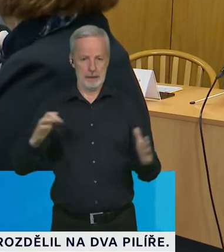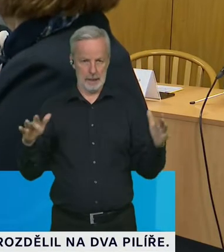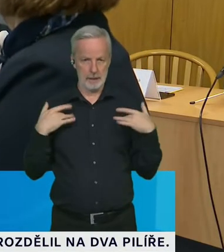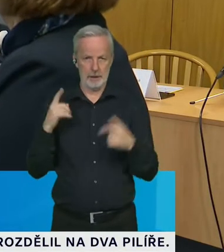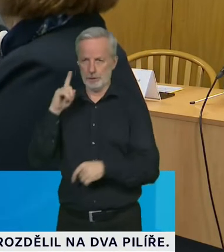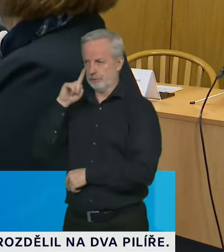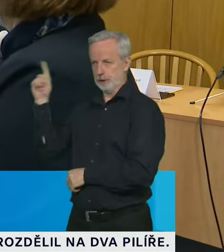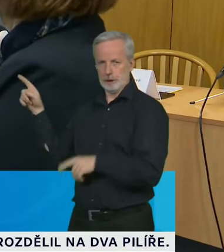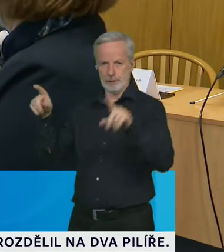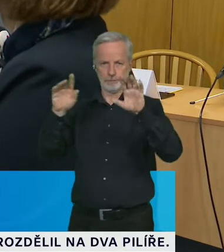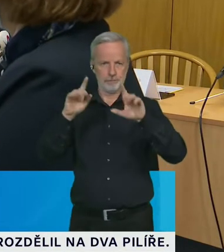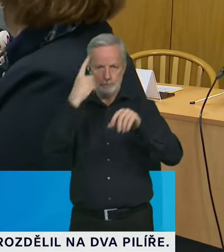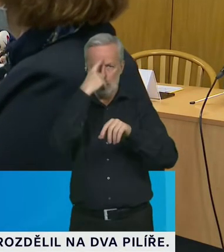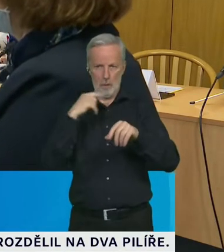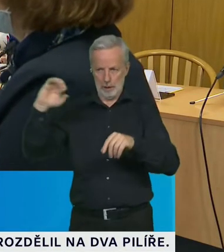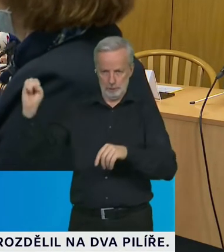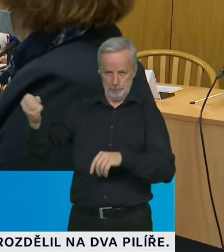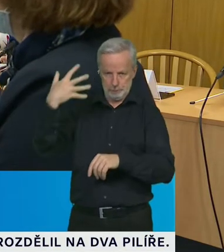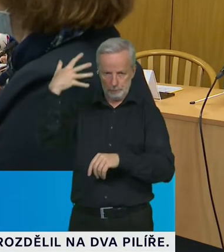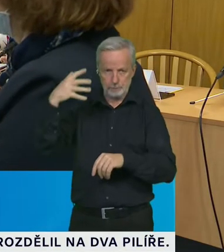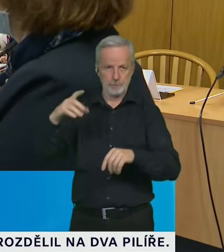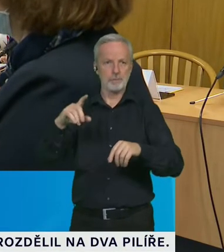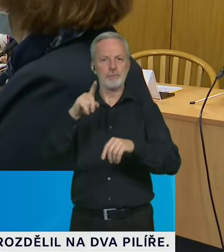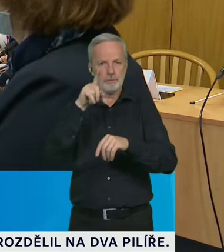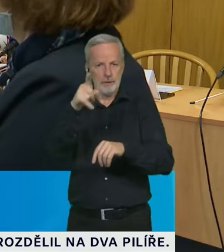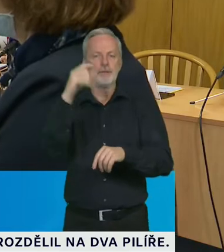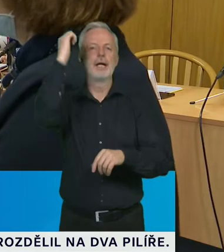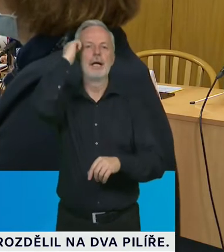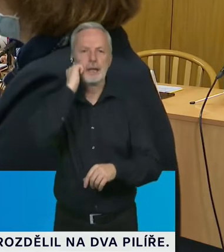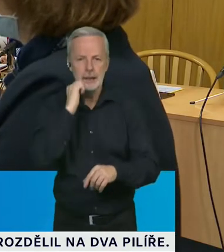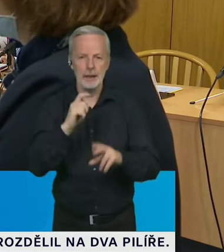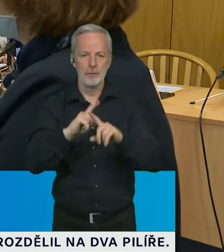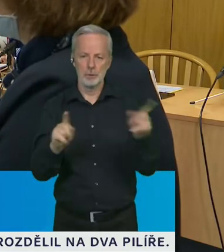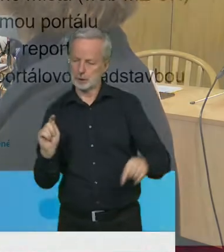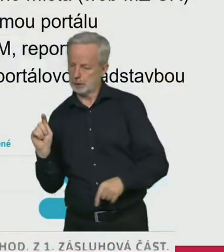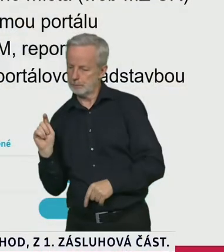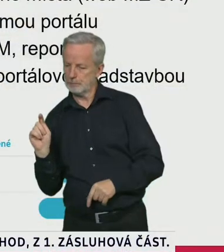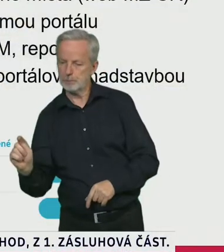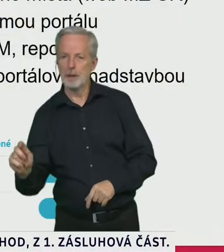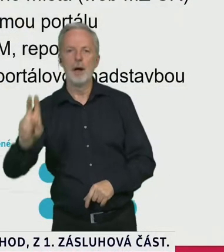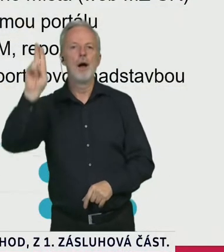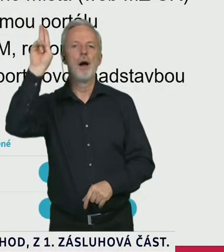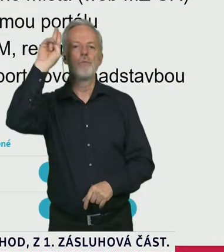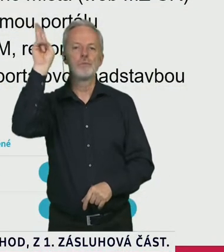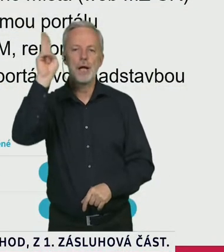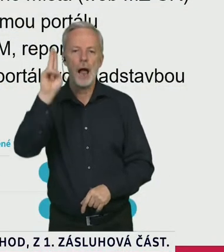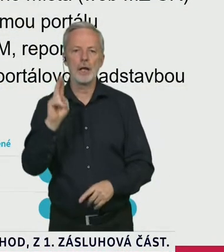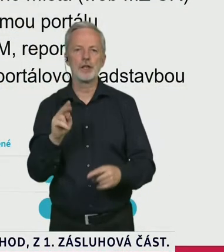vidět vlastně, že se můžeme jako občané přihlásit na antigenní testy pro veřejnost.